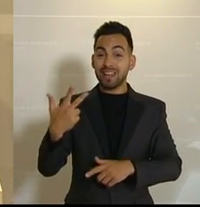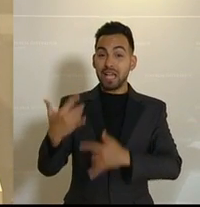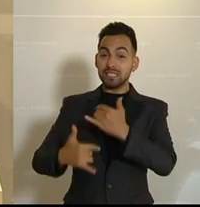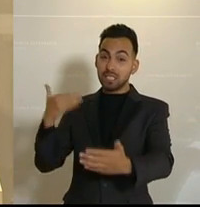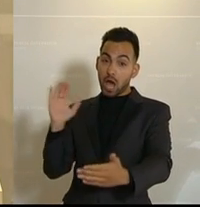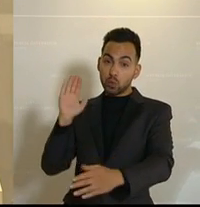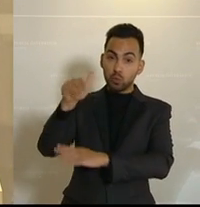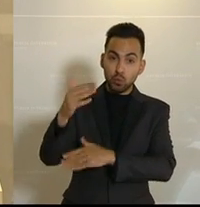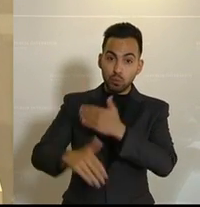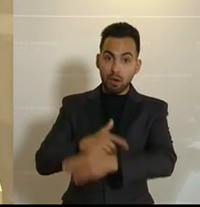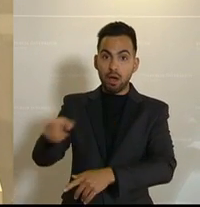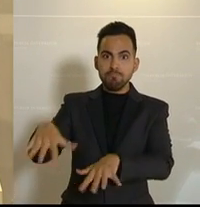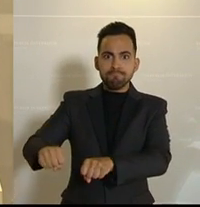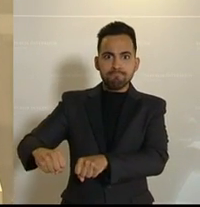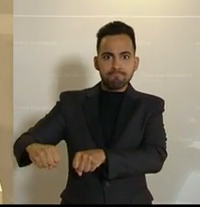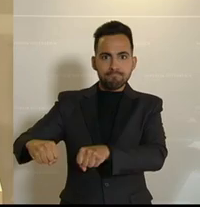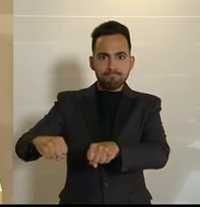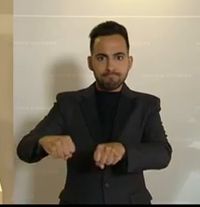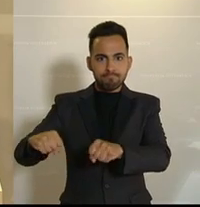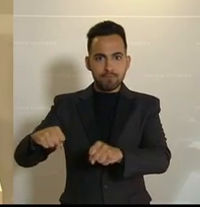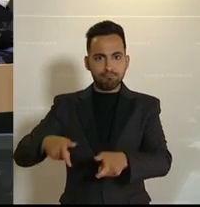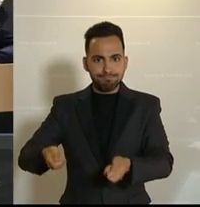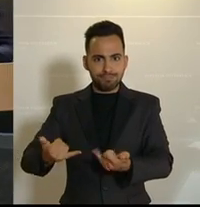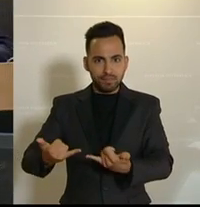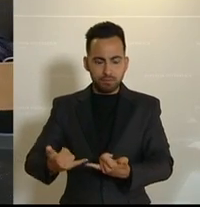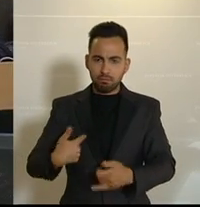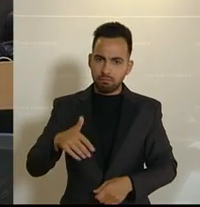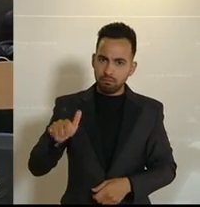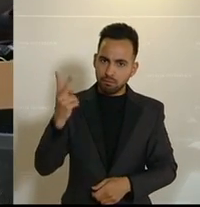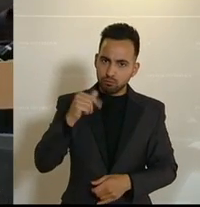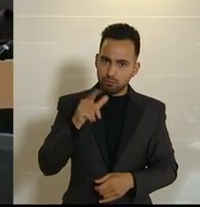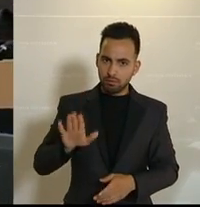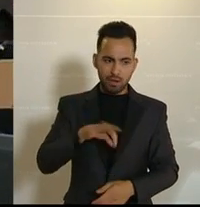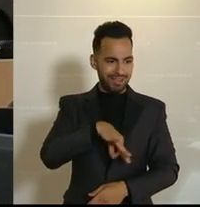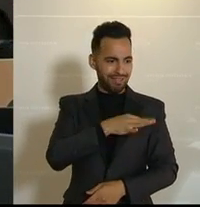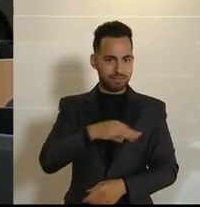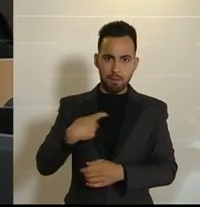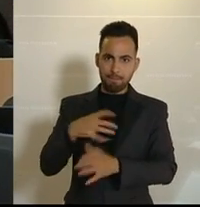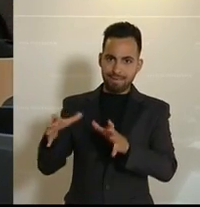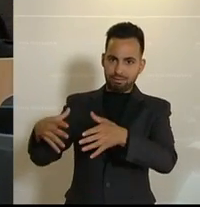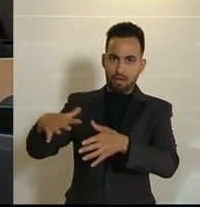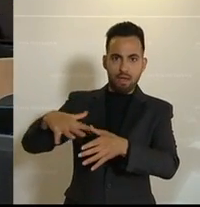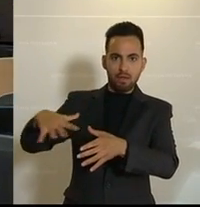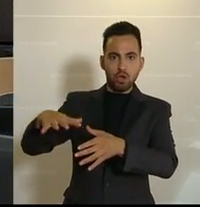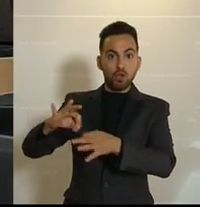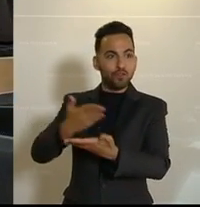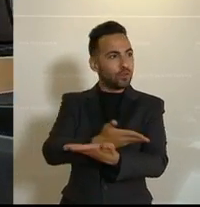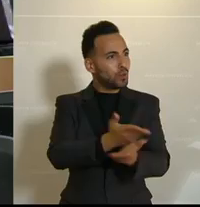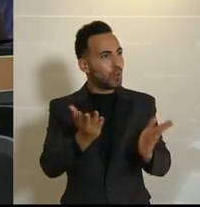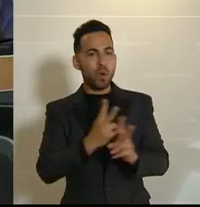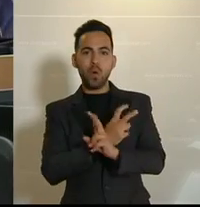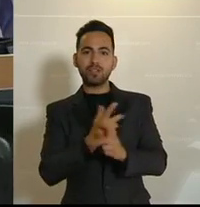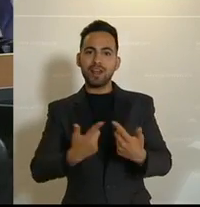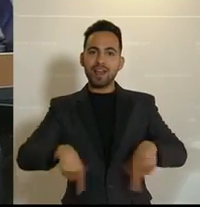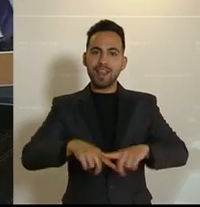durchgehend in Ihrer Hand. Und ich verstehe daher nicht, warum Sie als Kanzlerpartei unserer österreichischen Landwirtschaft